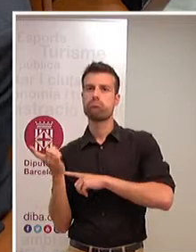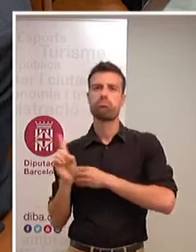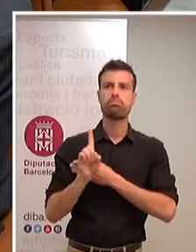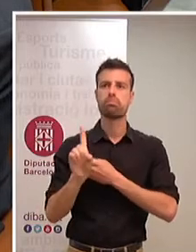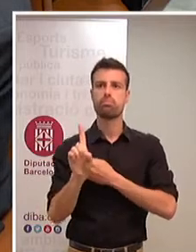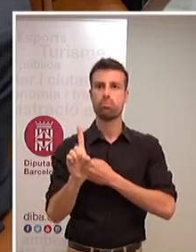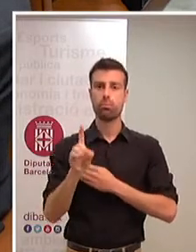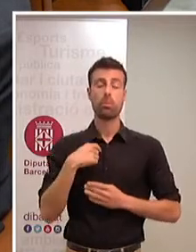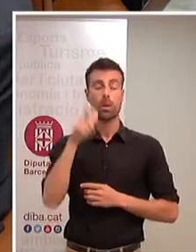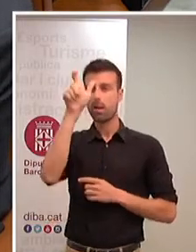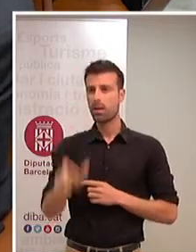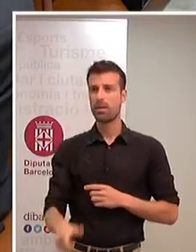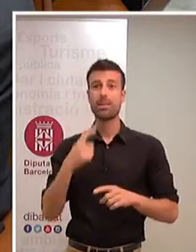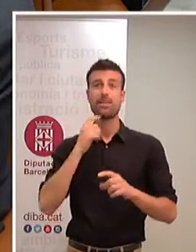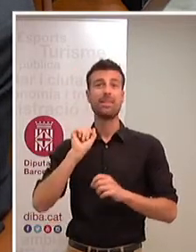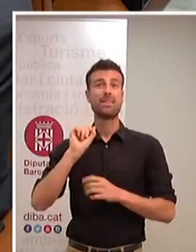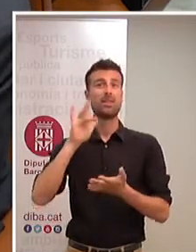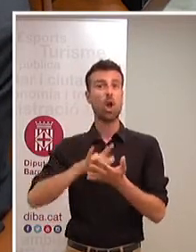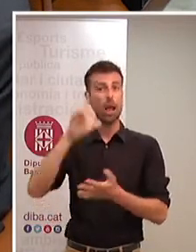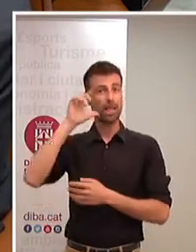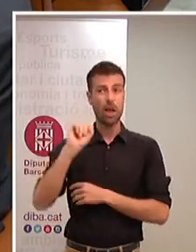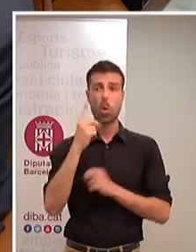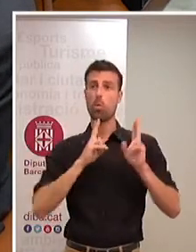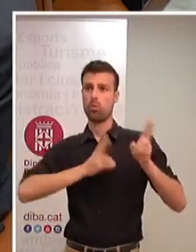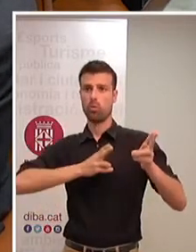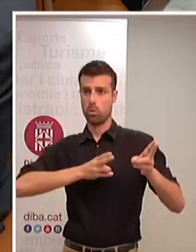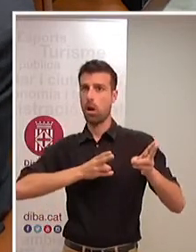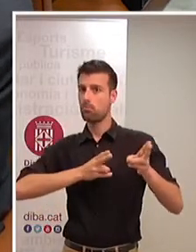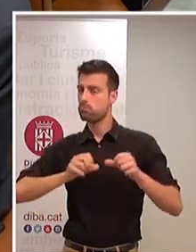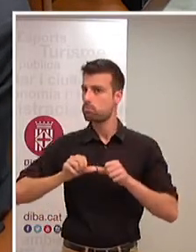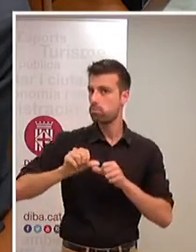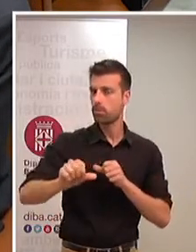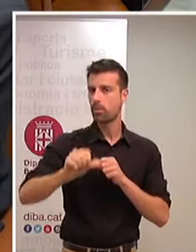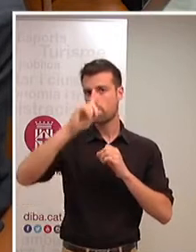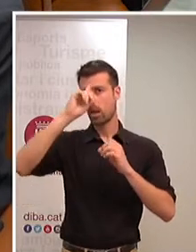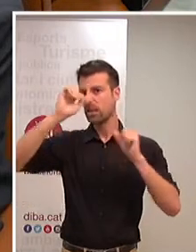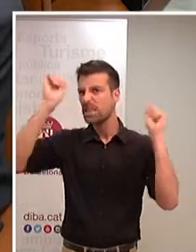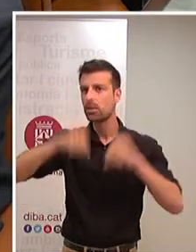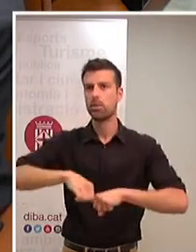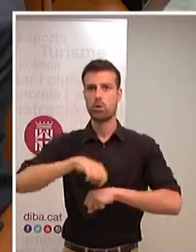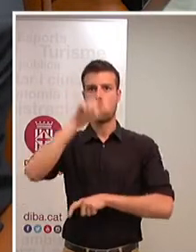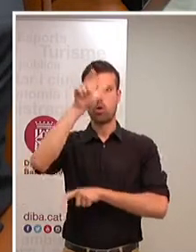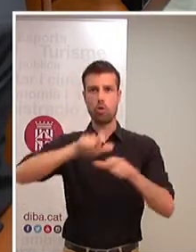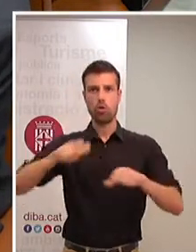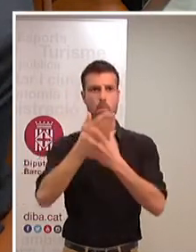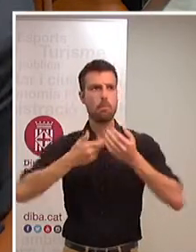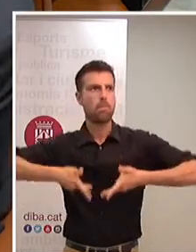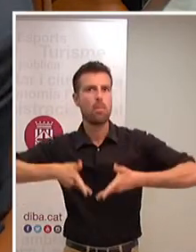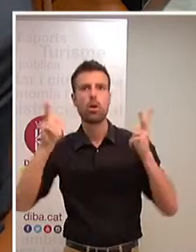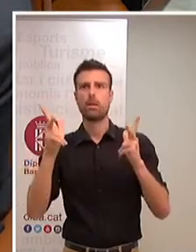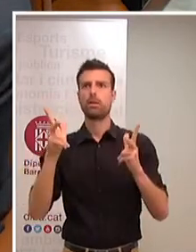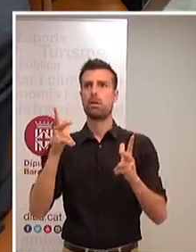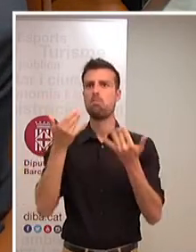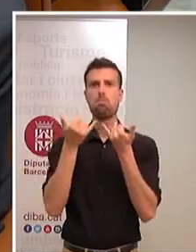esplèndida cap a 1 d'octubre, cap a tots els fets d'octubre, cap a la decisió d'una majoria democràtica, pacífica,